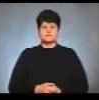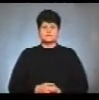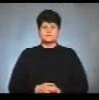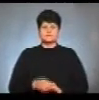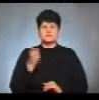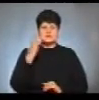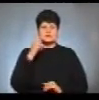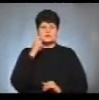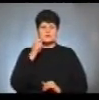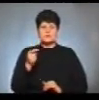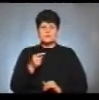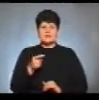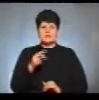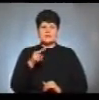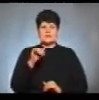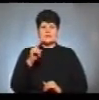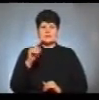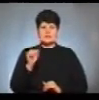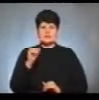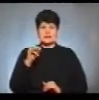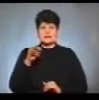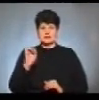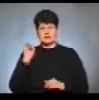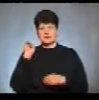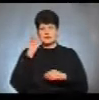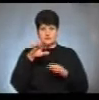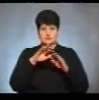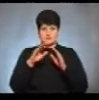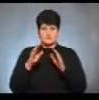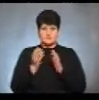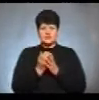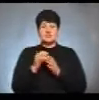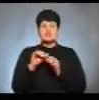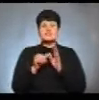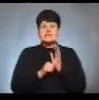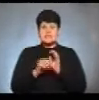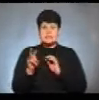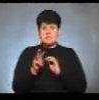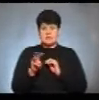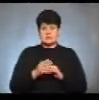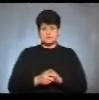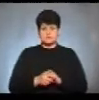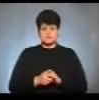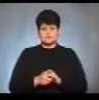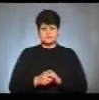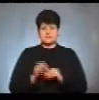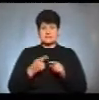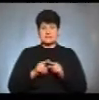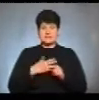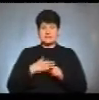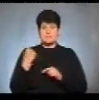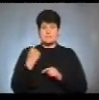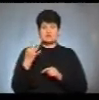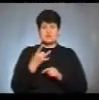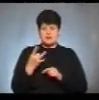13-річна тернополянка Ліза Ілієнко метнула м'яч на 16 метрів. Це мій перший